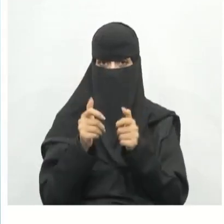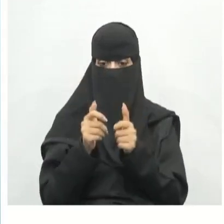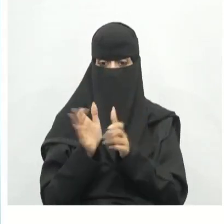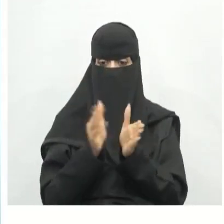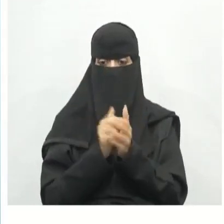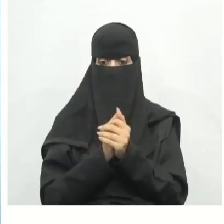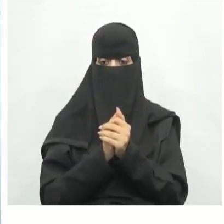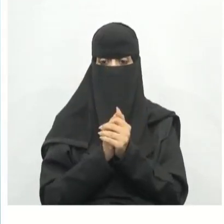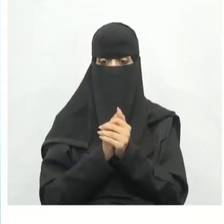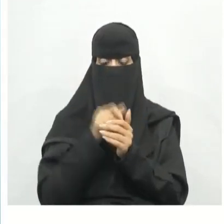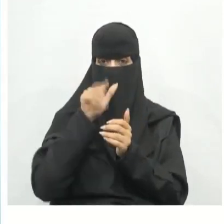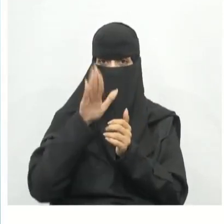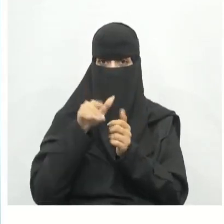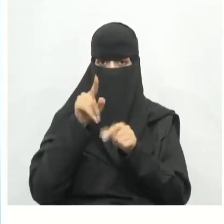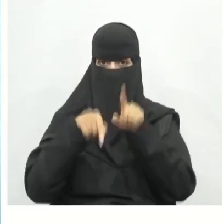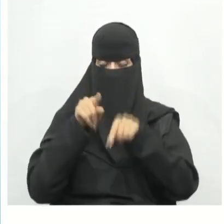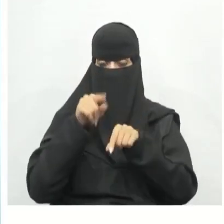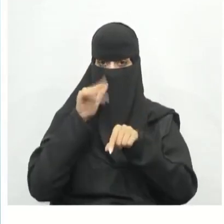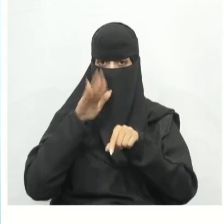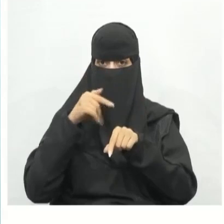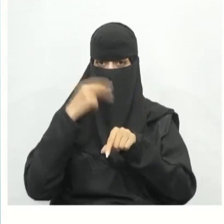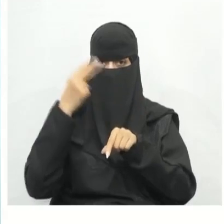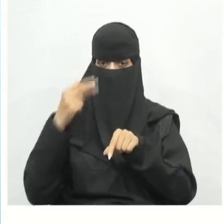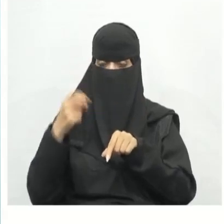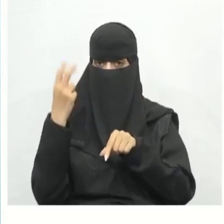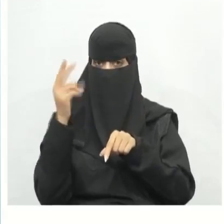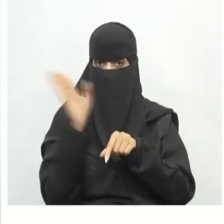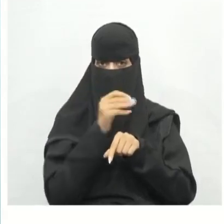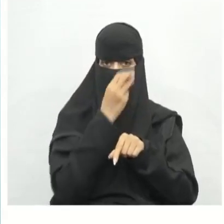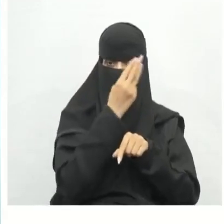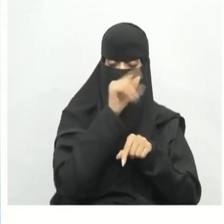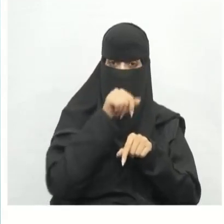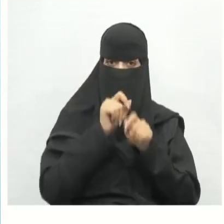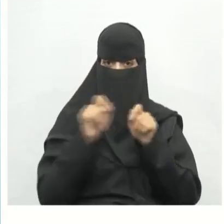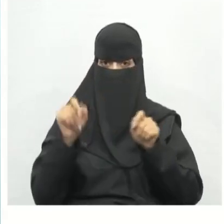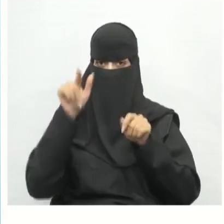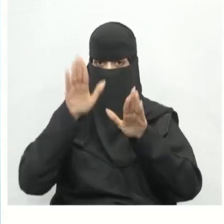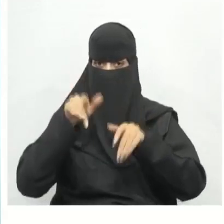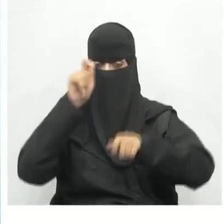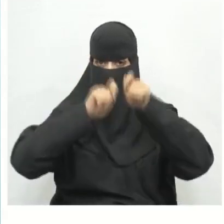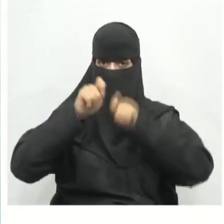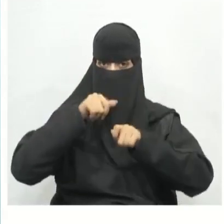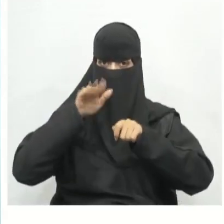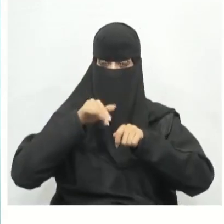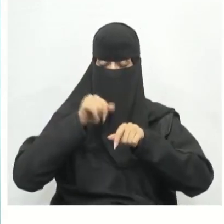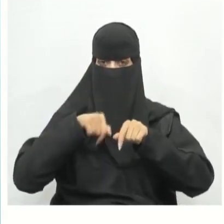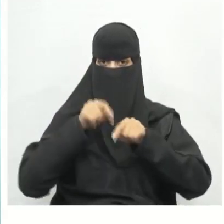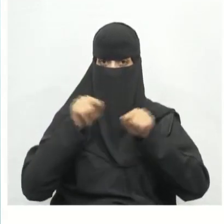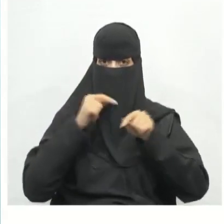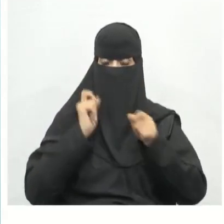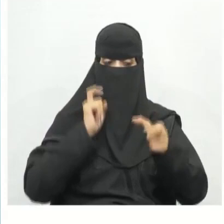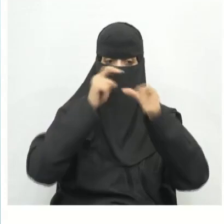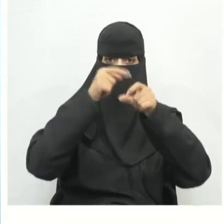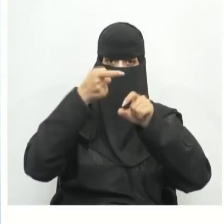مقارنة بين الرسومات ثنائية وثلاثية الأبعاد يتم استخدامها في الهندسة لتوصيل